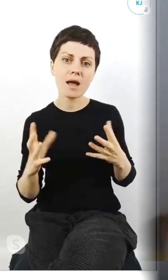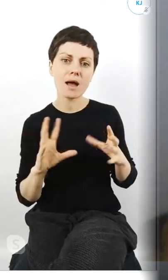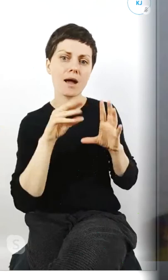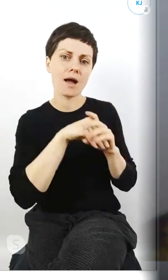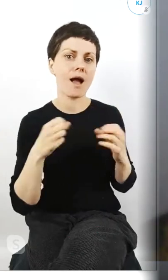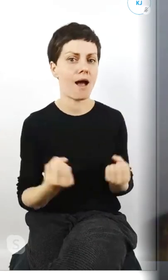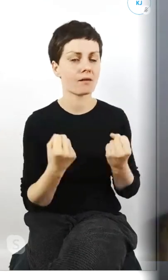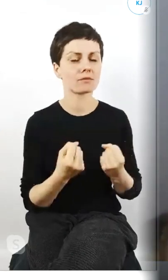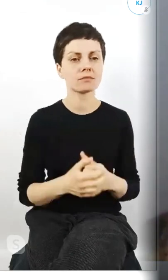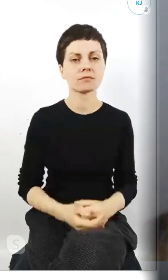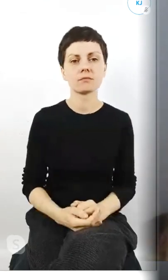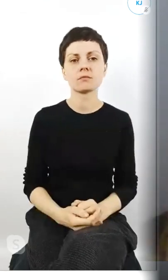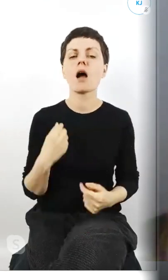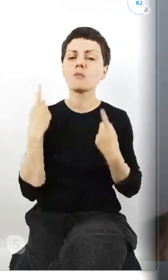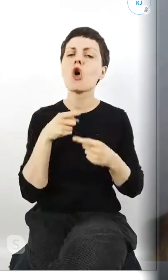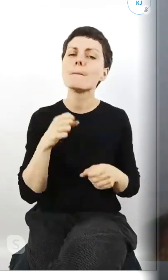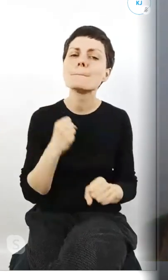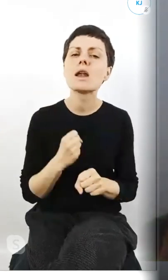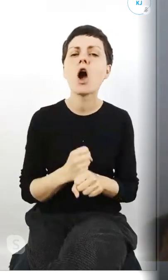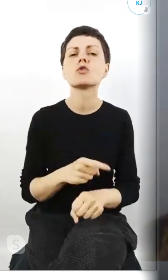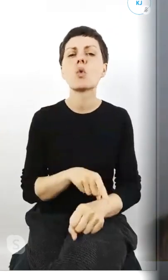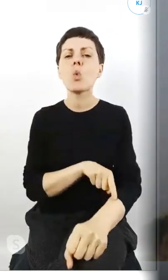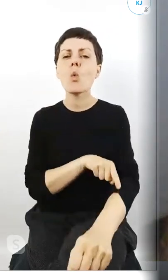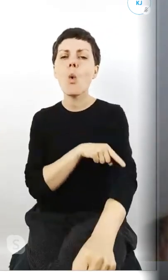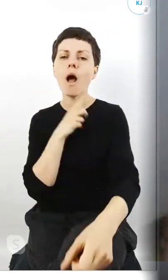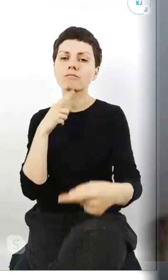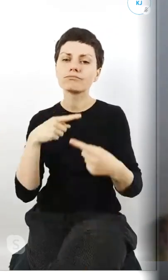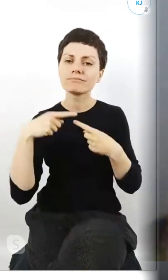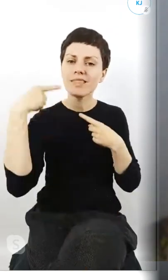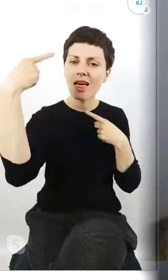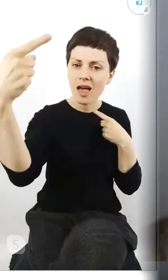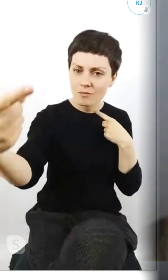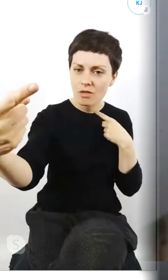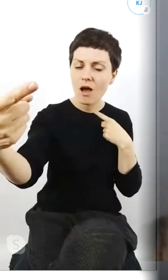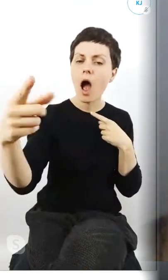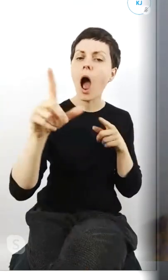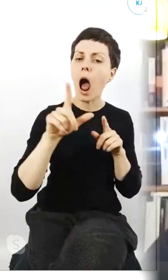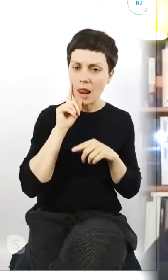praca długoterminowa ale przynosząca efekty